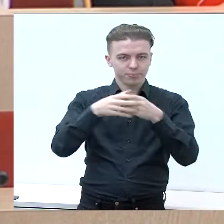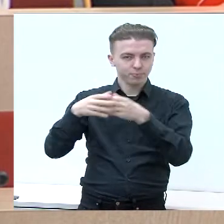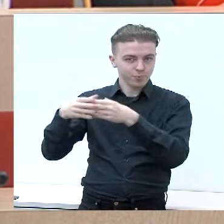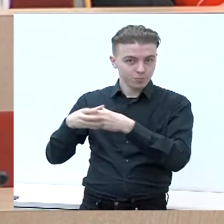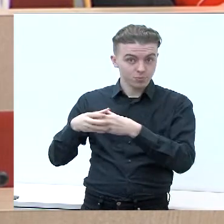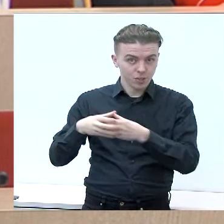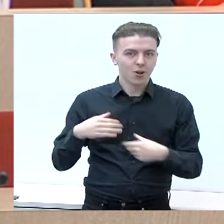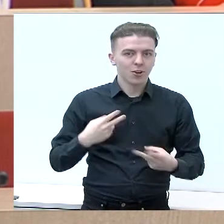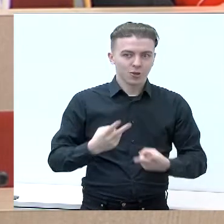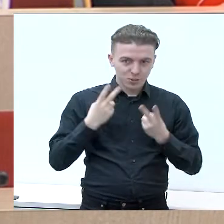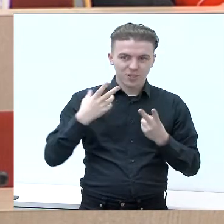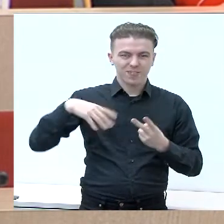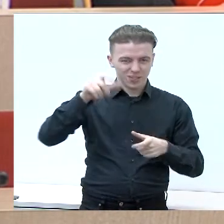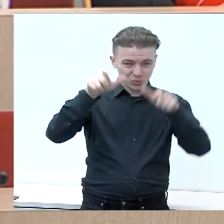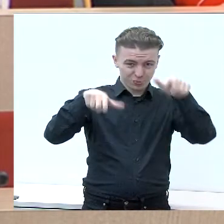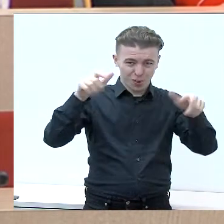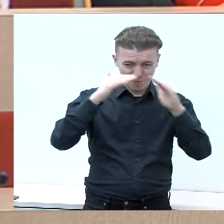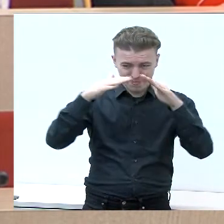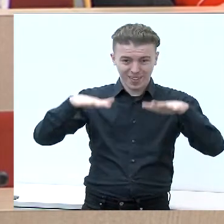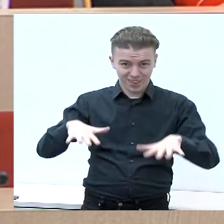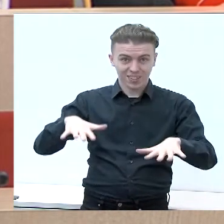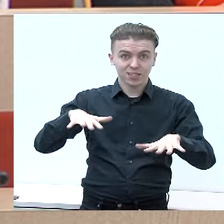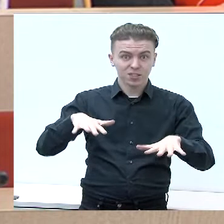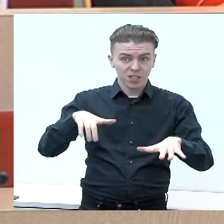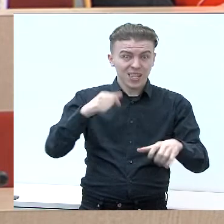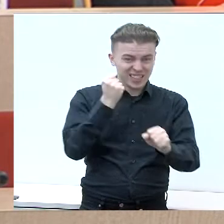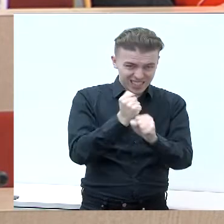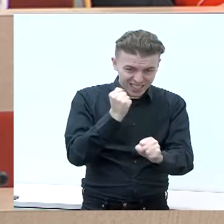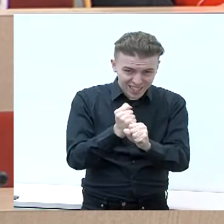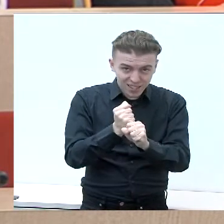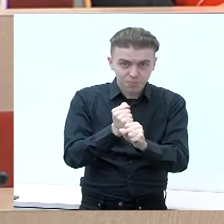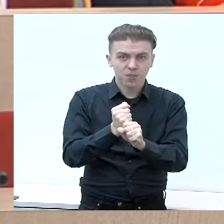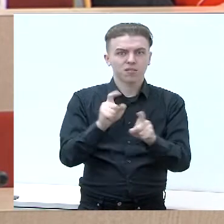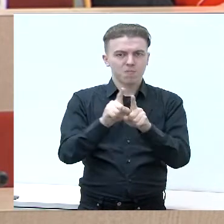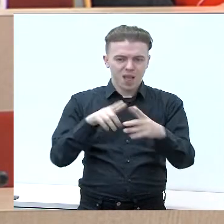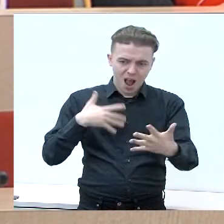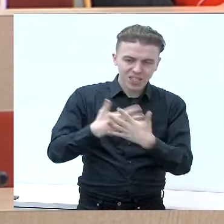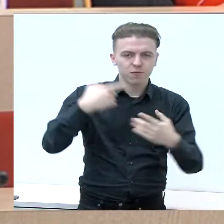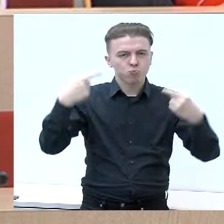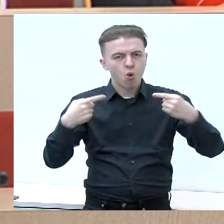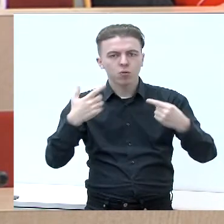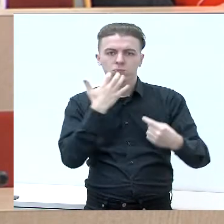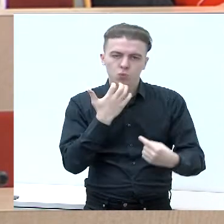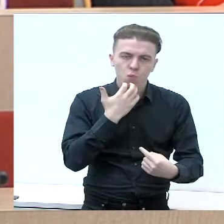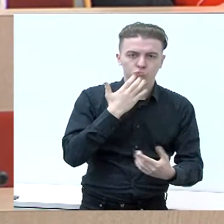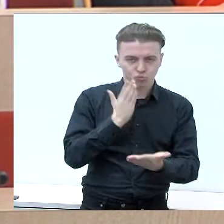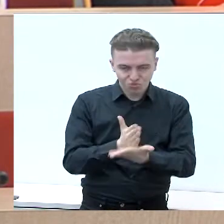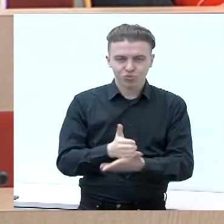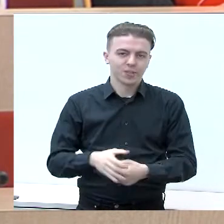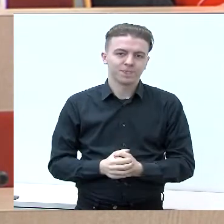Kalvarijos kraštų žmonės ne tik, kad našiai dirba, bet yra aktyvus politikoje. Mes,